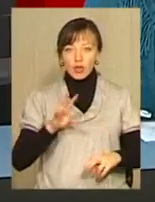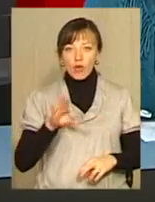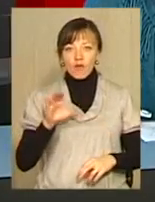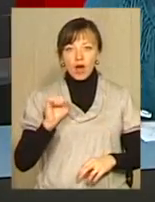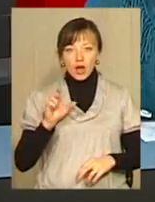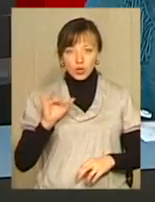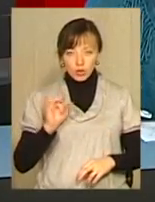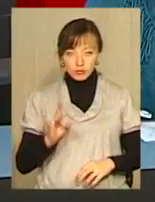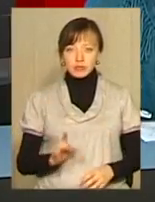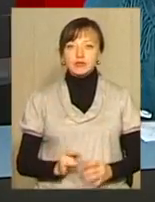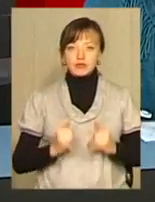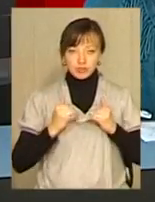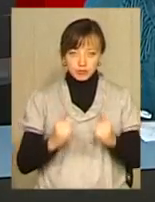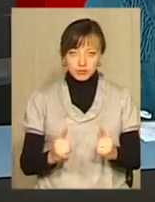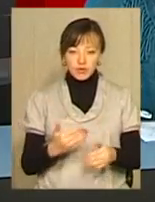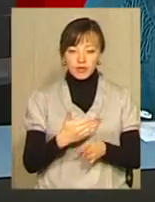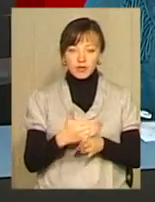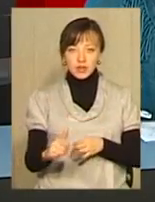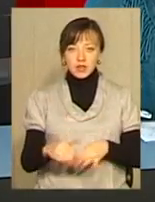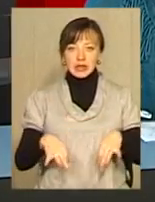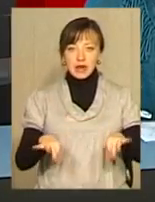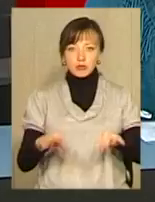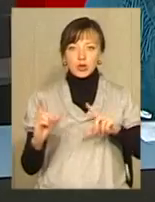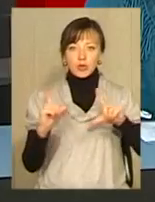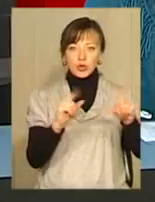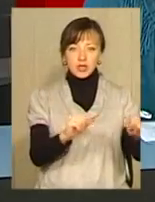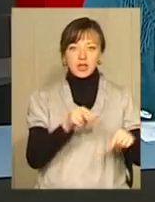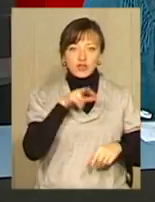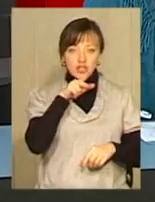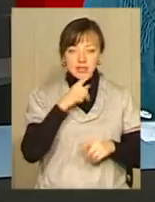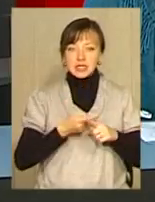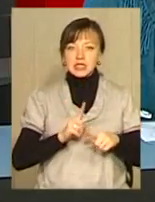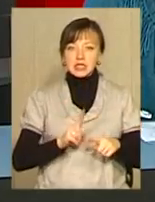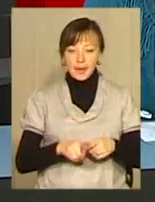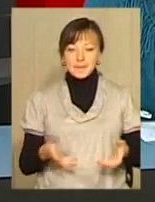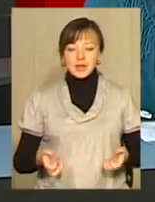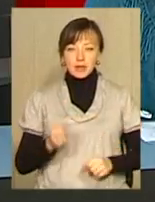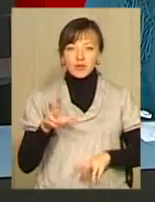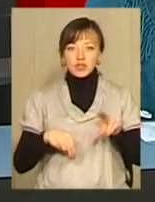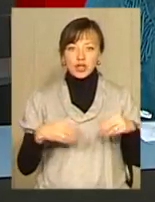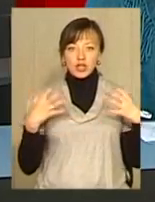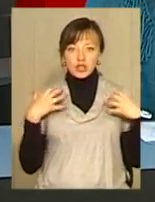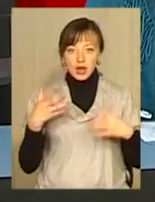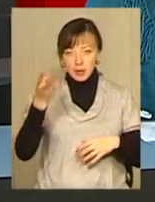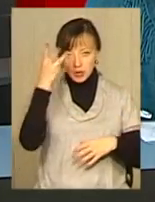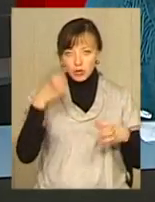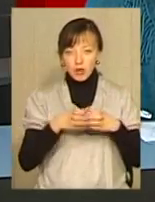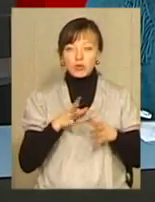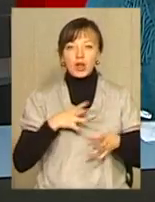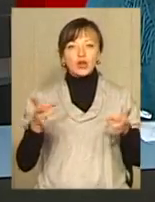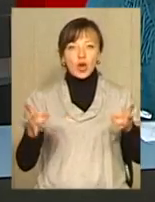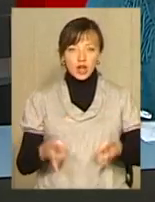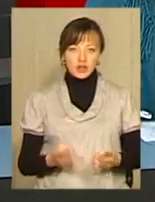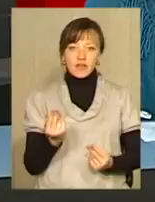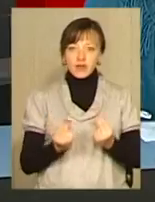пішла на зустріч у болівальникам команди та виділила їм транспорт для поїздки на Буковину. Ця полка-підтримка, вважає, начальник хмельницької команди була дуже доречно,